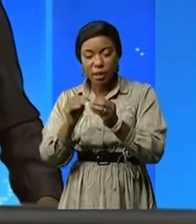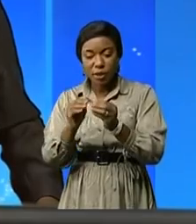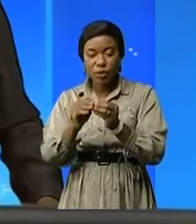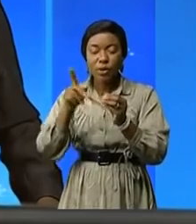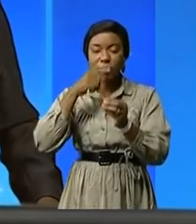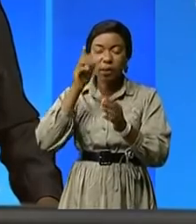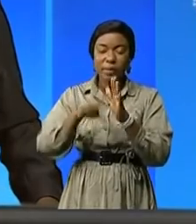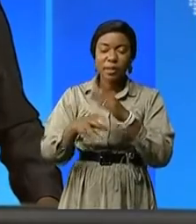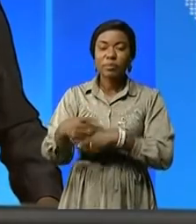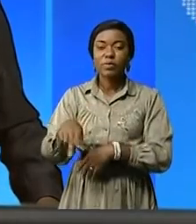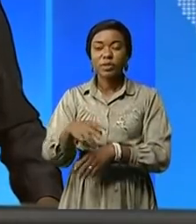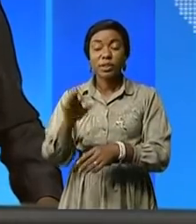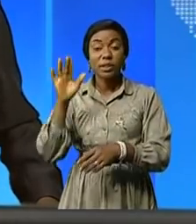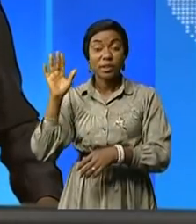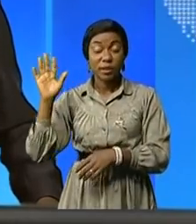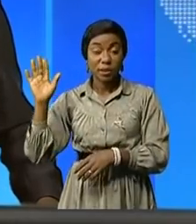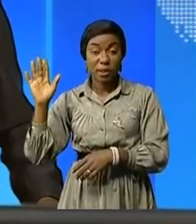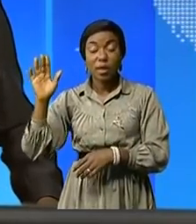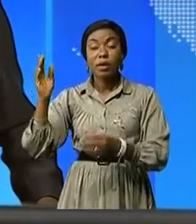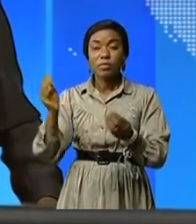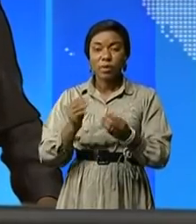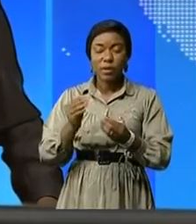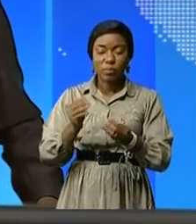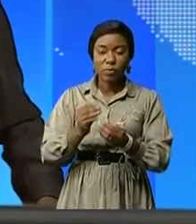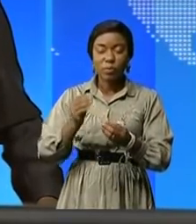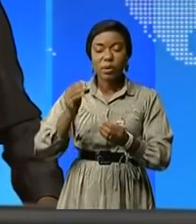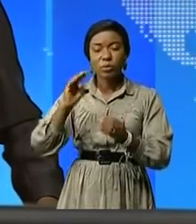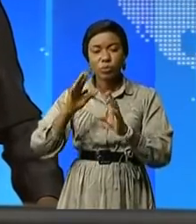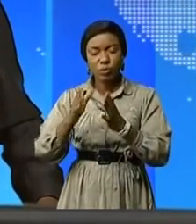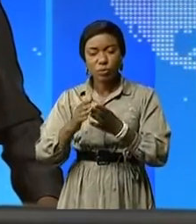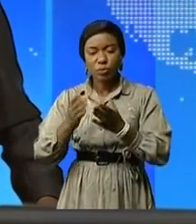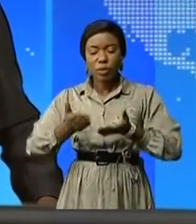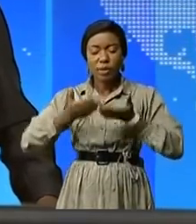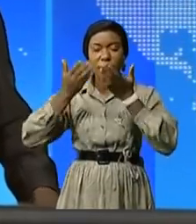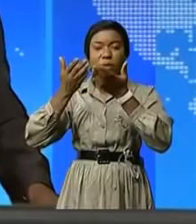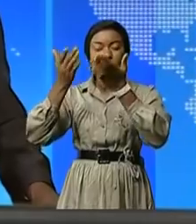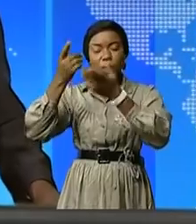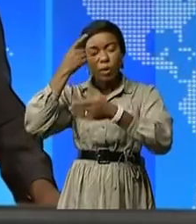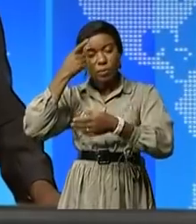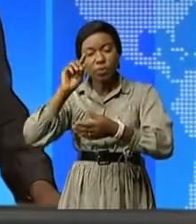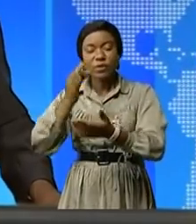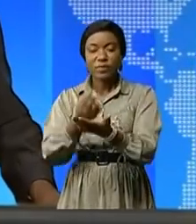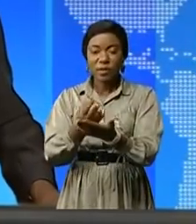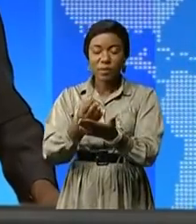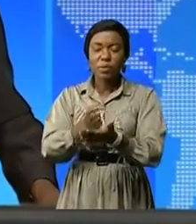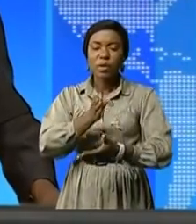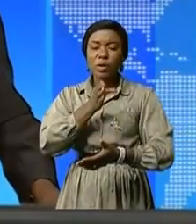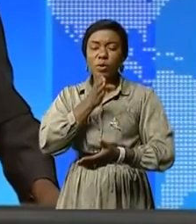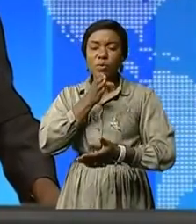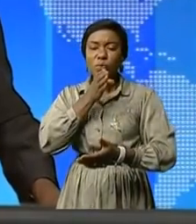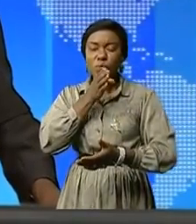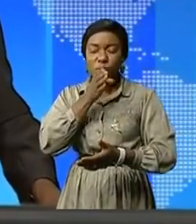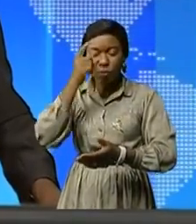parlementaires provinciaux de Kinshasa sur les enjeux et plaidoyer en faveur du financement durable de la